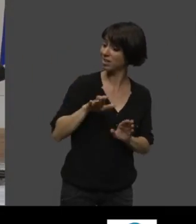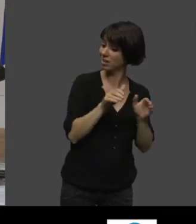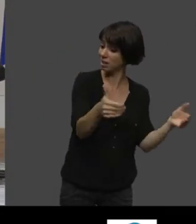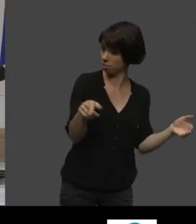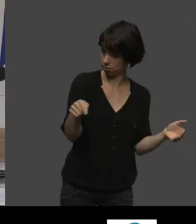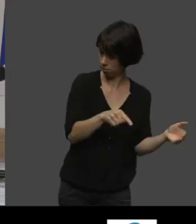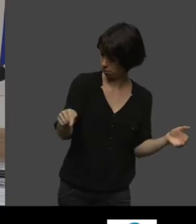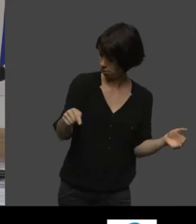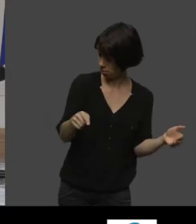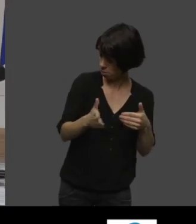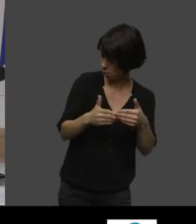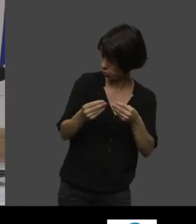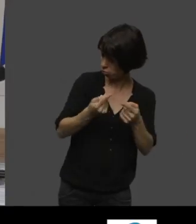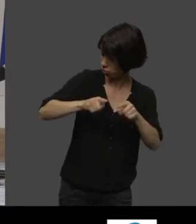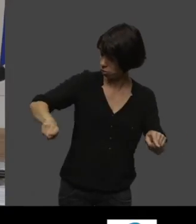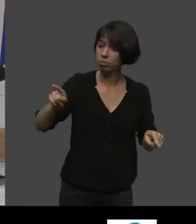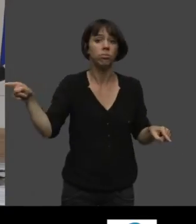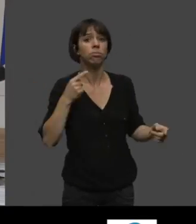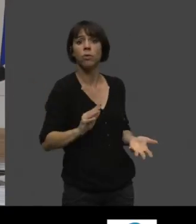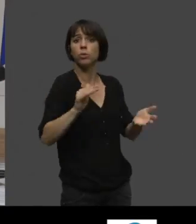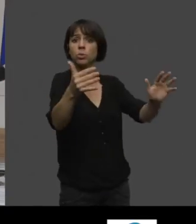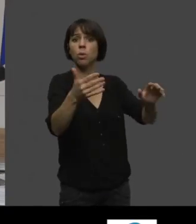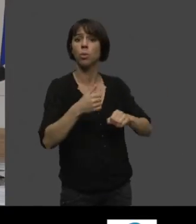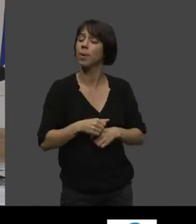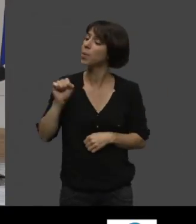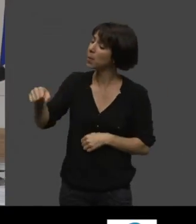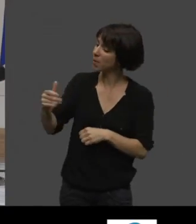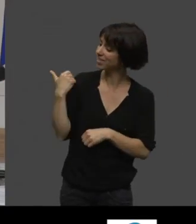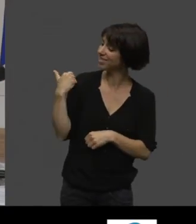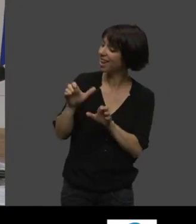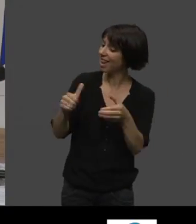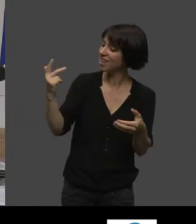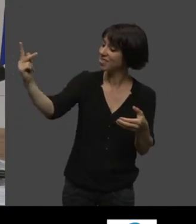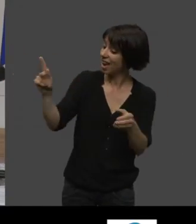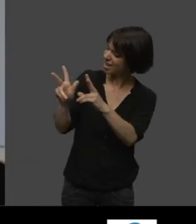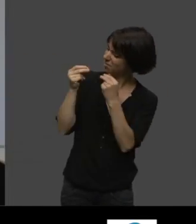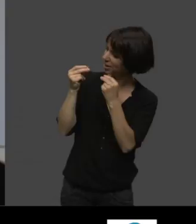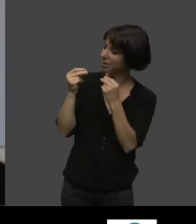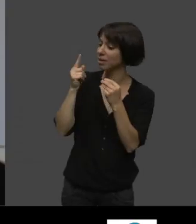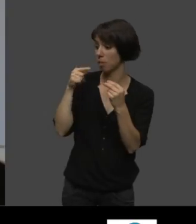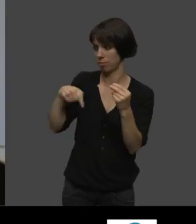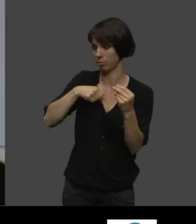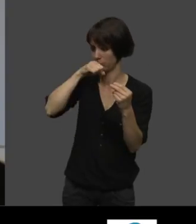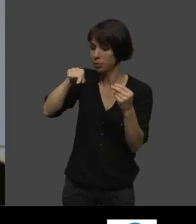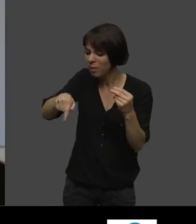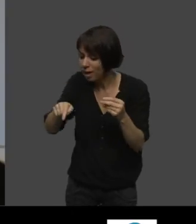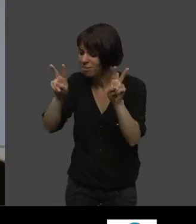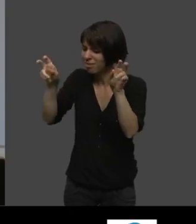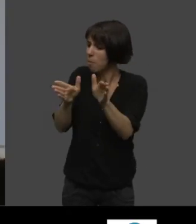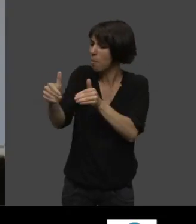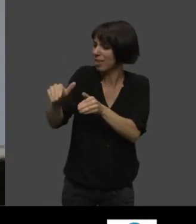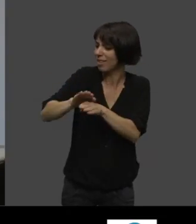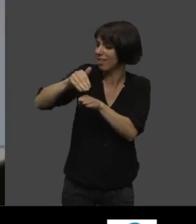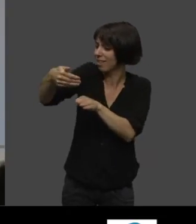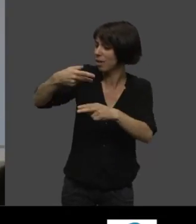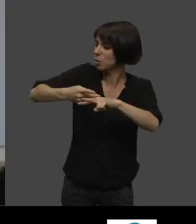parler de ce livre et de comment il a été construit avec cette boîte à outils qui me plaît beaucoup ? – Il a été…